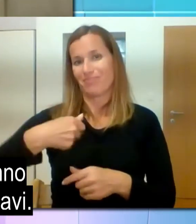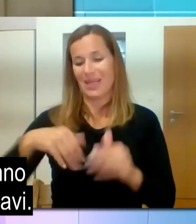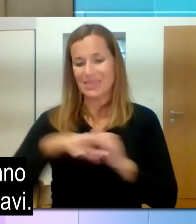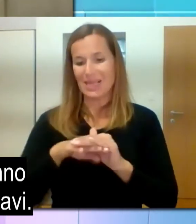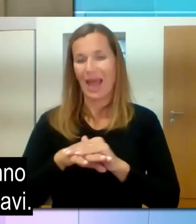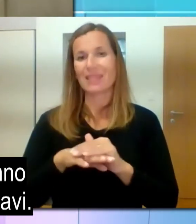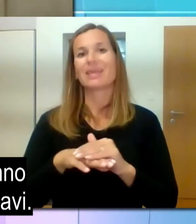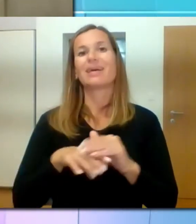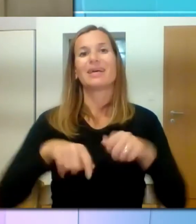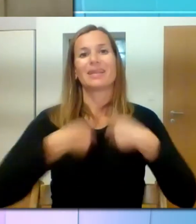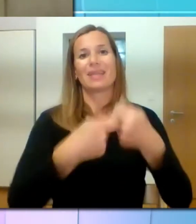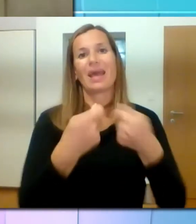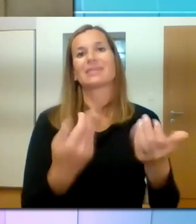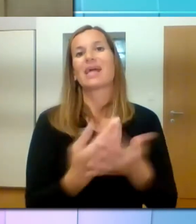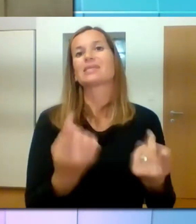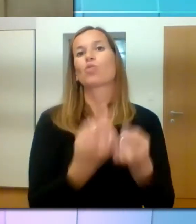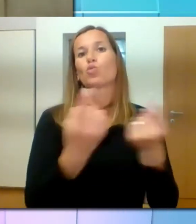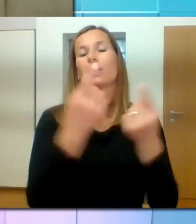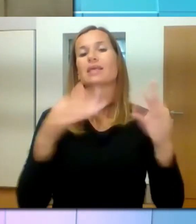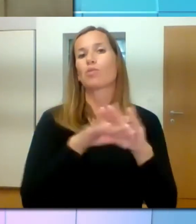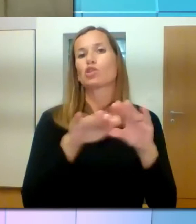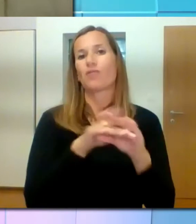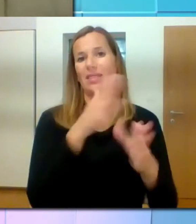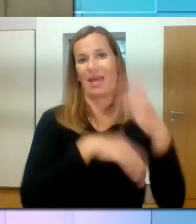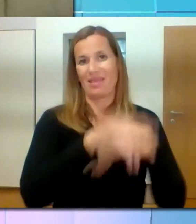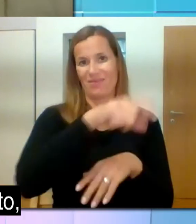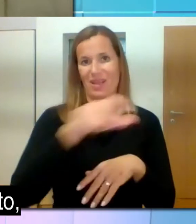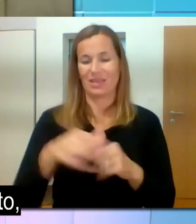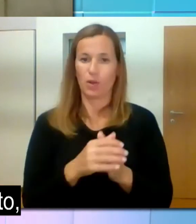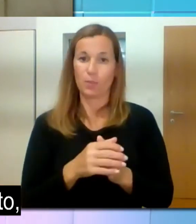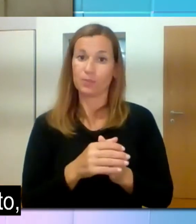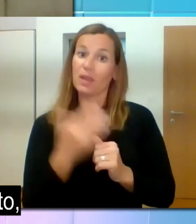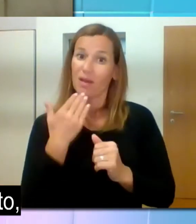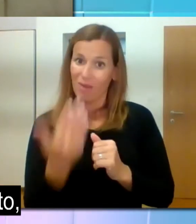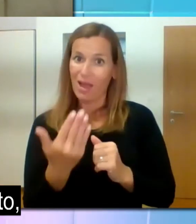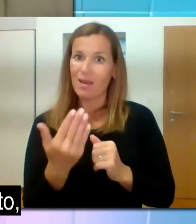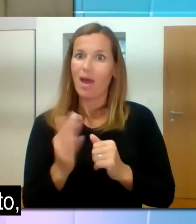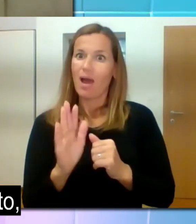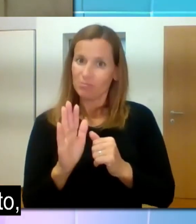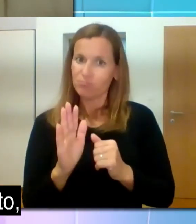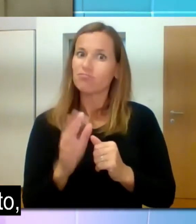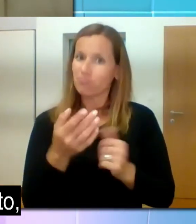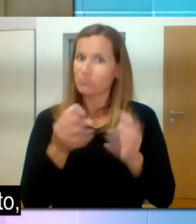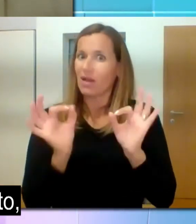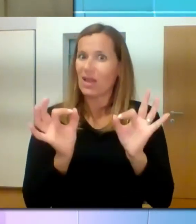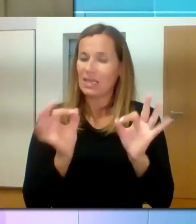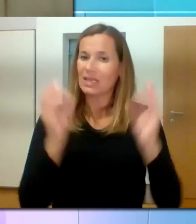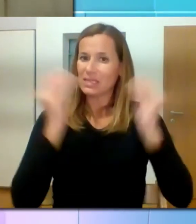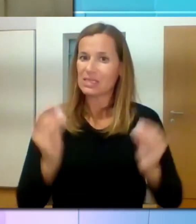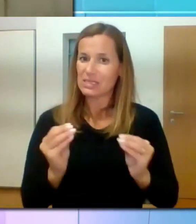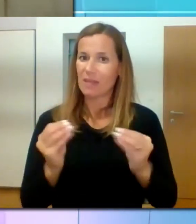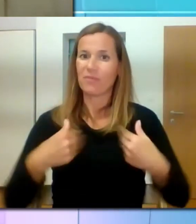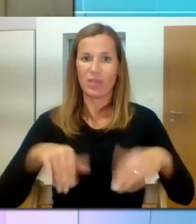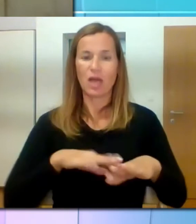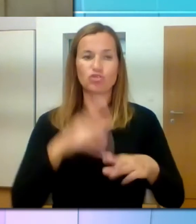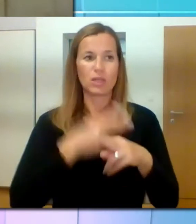sistem v naši državi. Pa me zanima, morda, če lahko poveste tudi, kako lahko podjetja izpolnijo nadomestno kvoto,